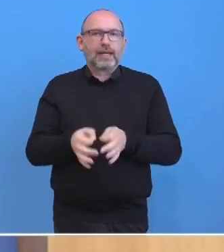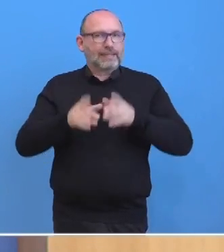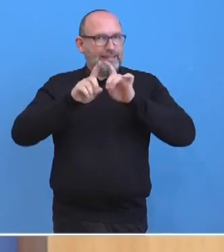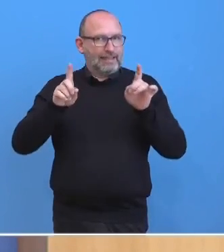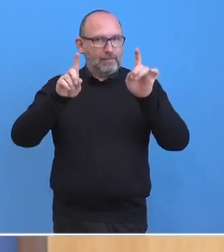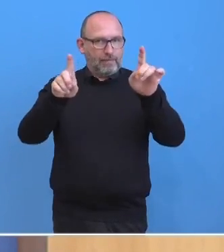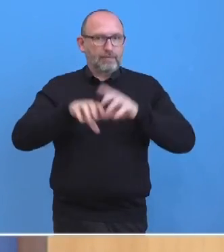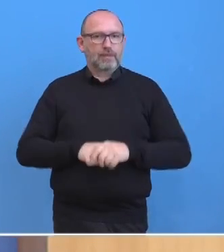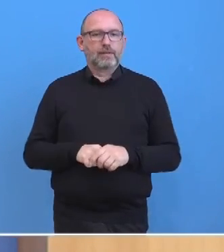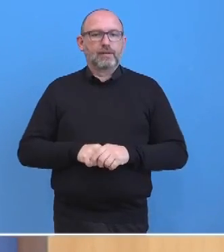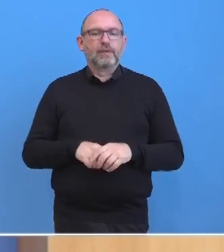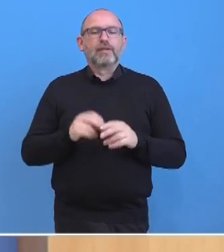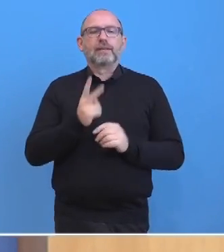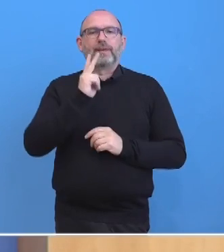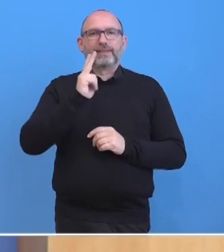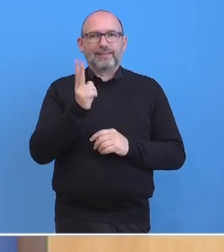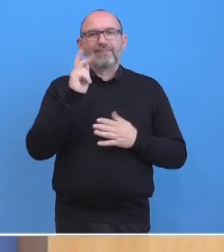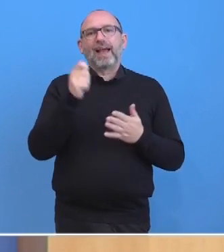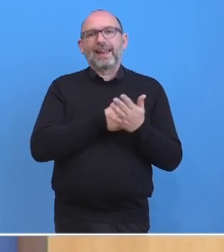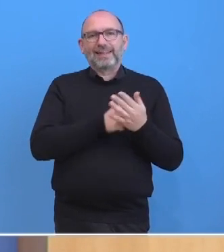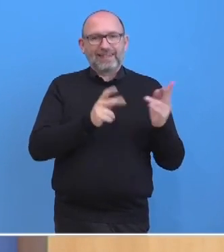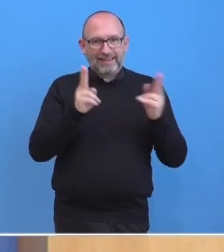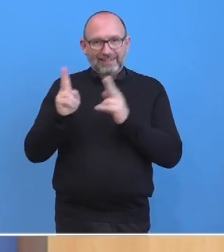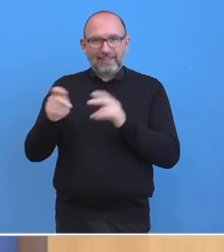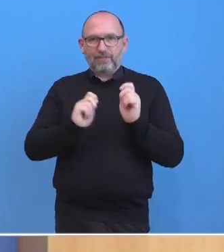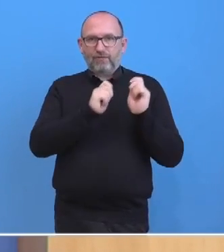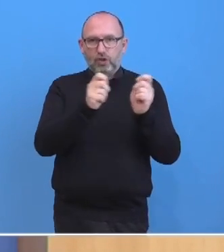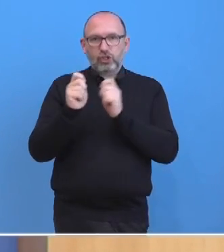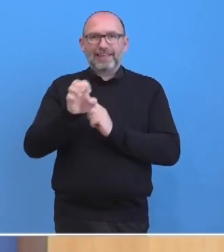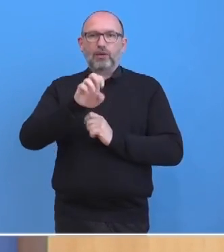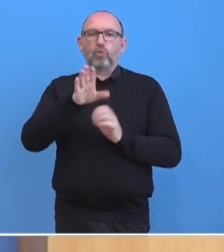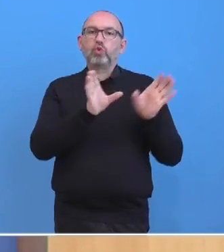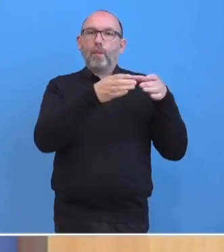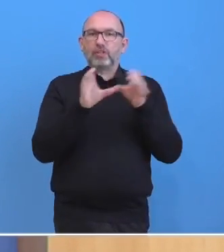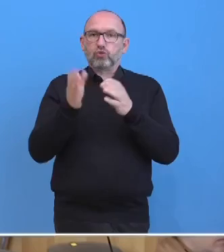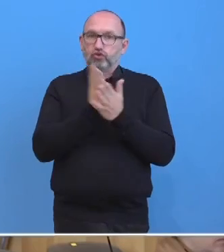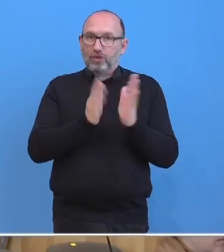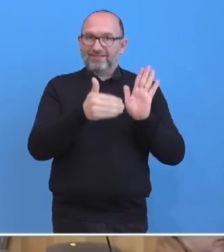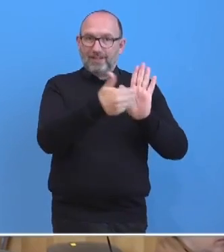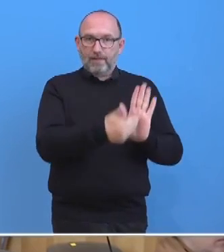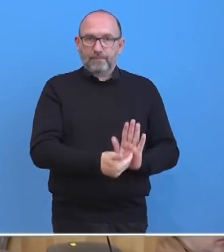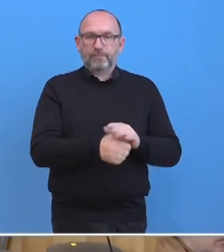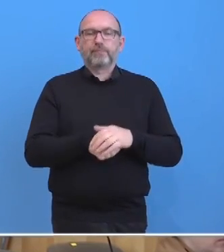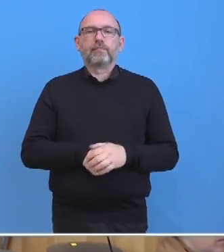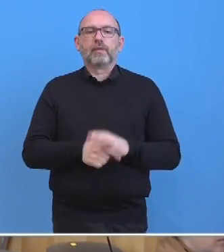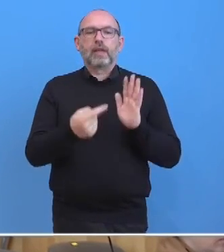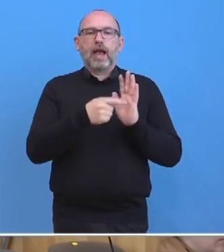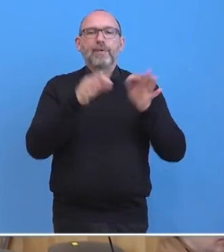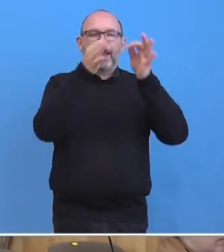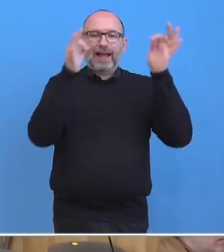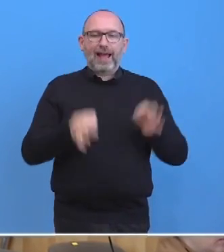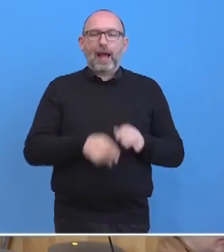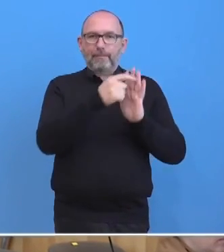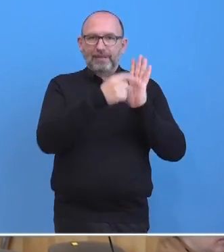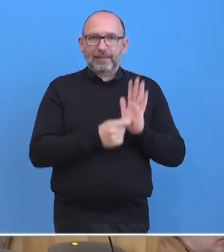zwei Legislativvorschlägen, die die EU-Kommission schon vorgelegt hat. Zum einen wird es um Rahmenbedingungen für Datennutzung